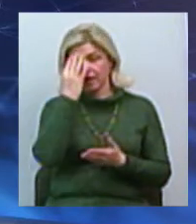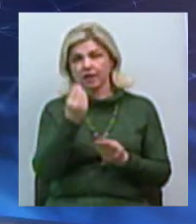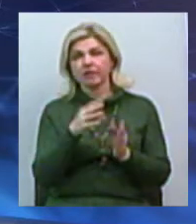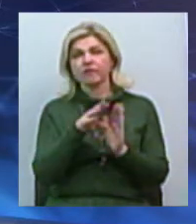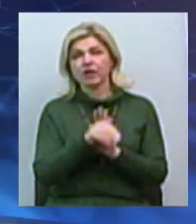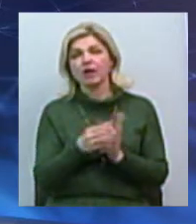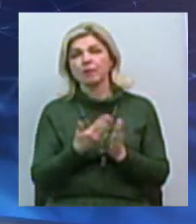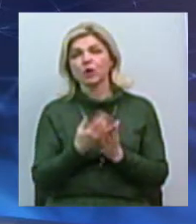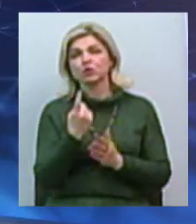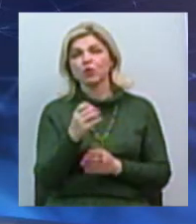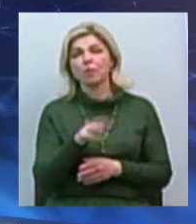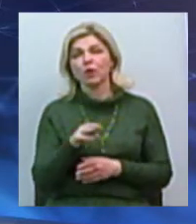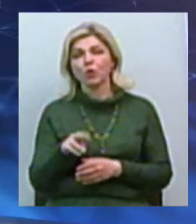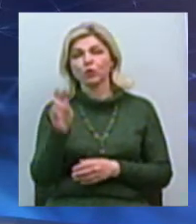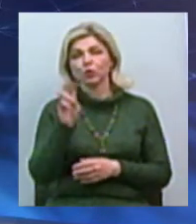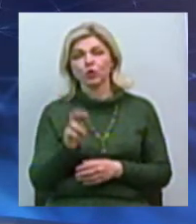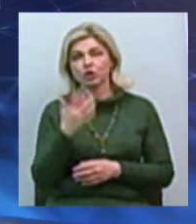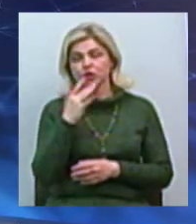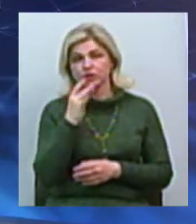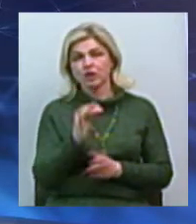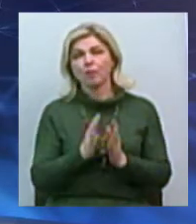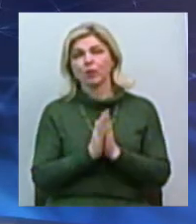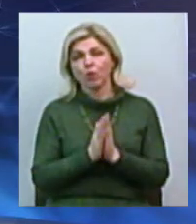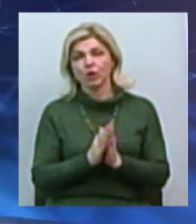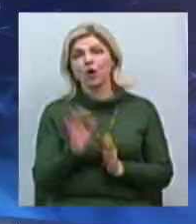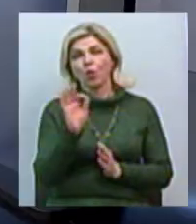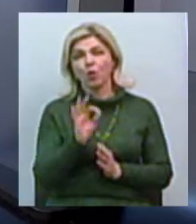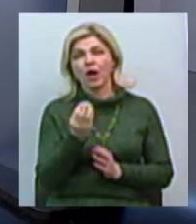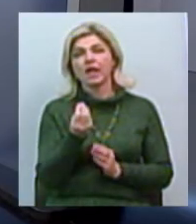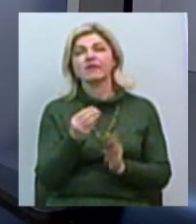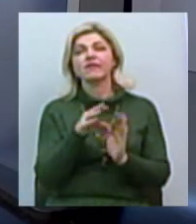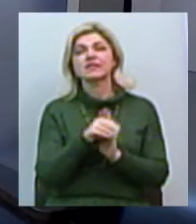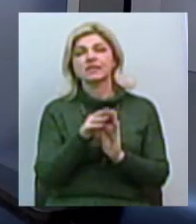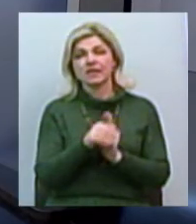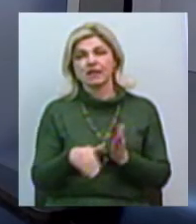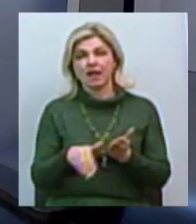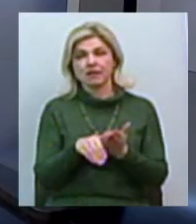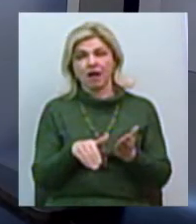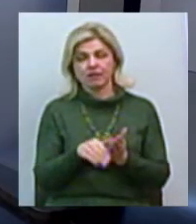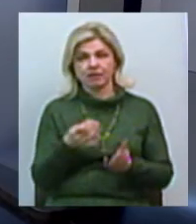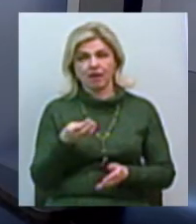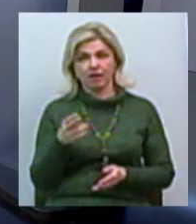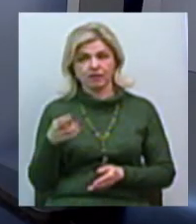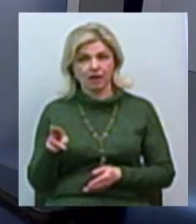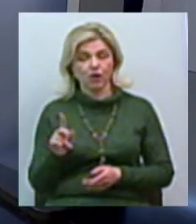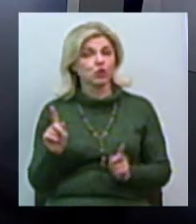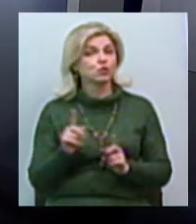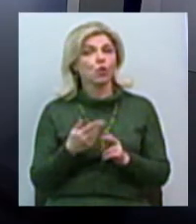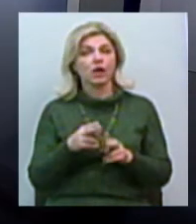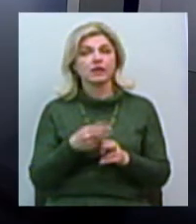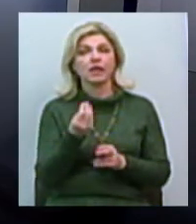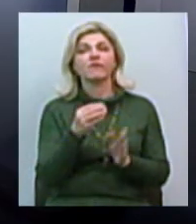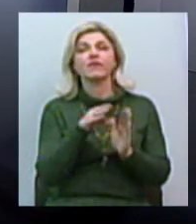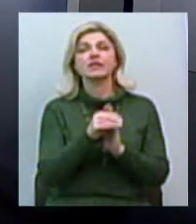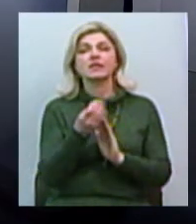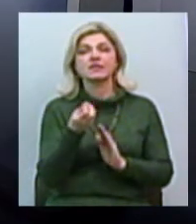100 мільйонів доларів в США та попросили про інвестиційну няню. Як ви розумієте, що це таке інвестиційна няня, чи є